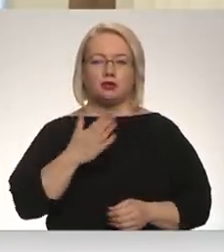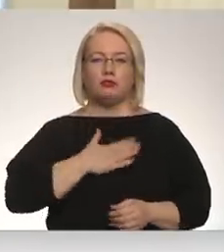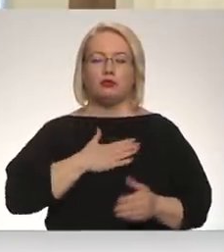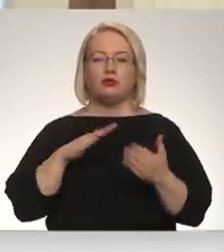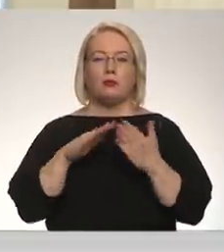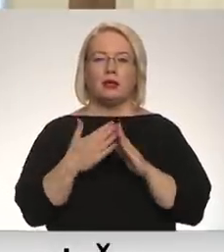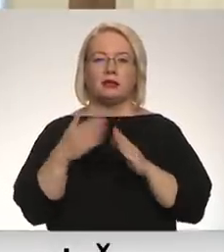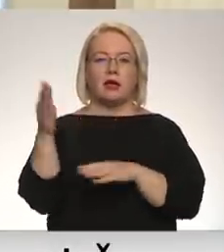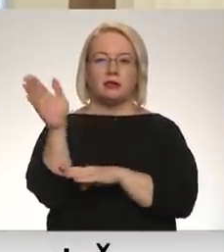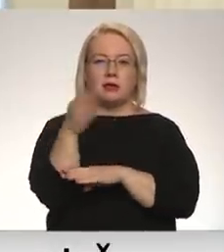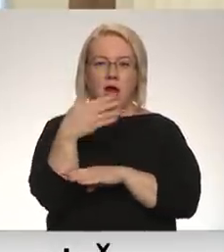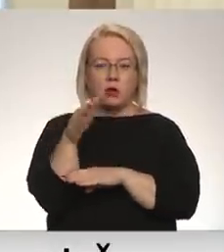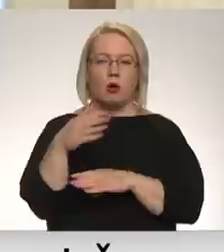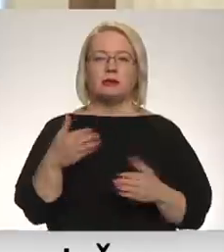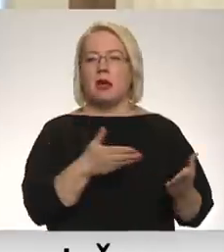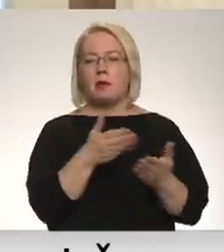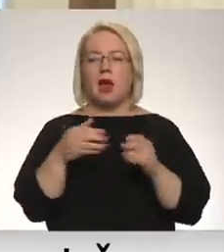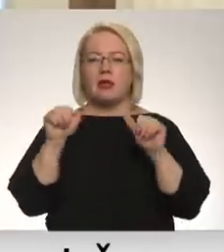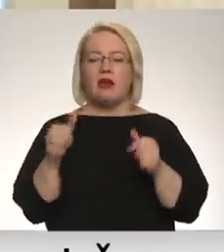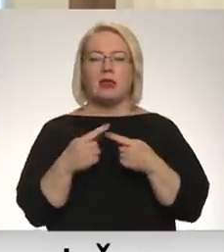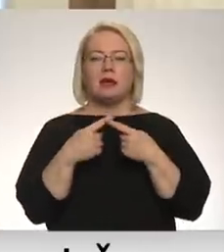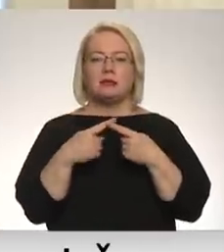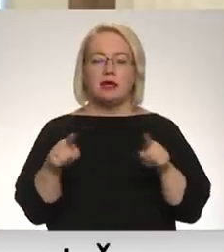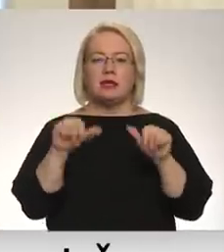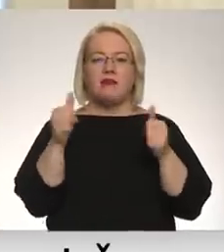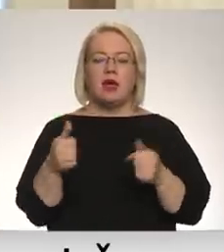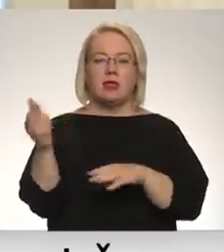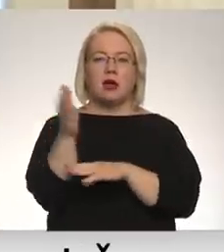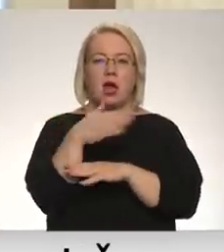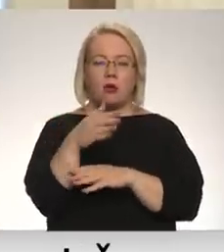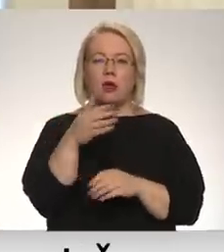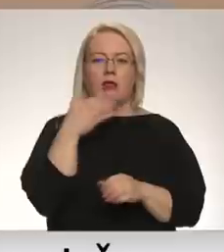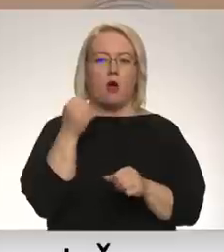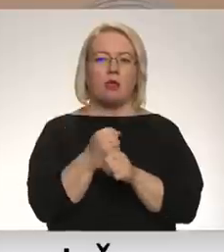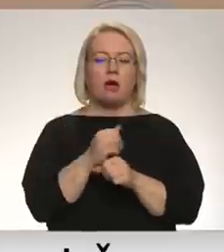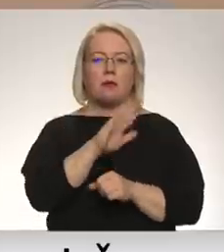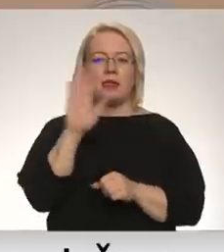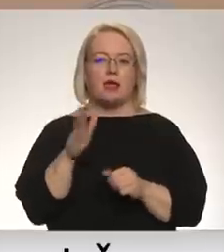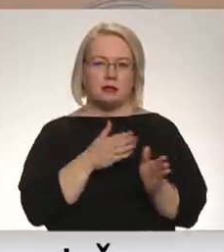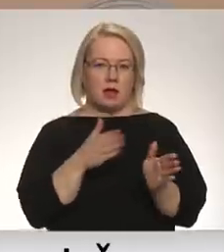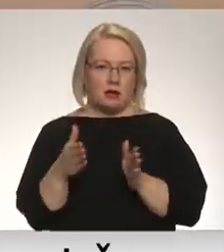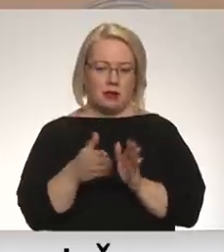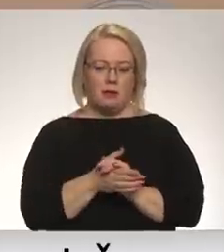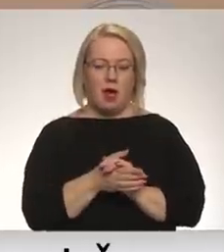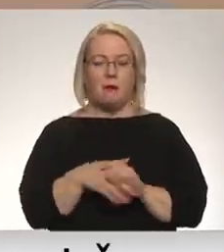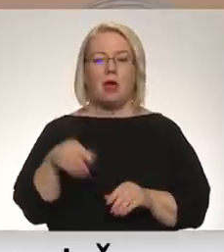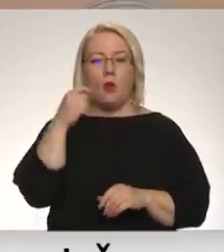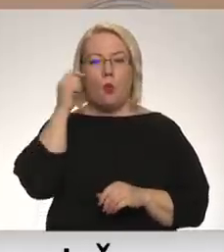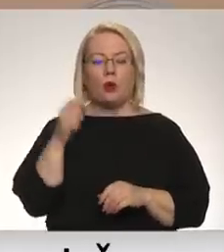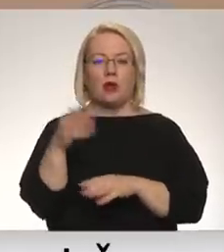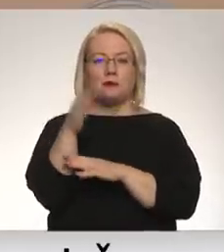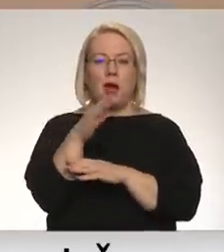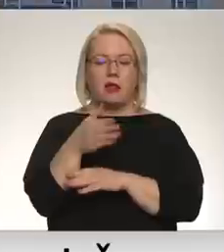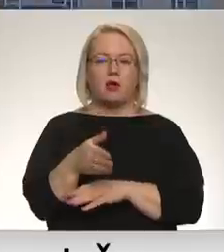pilsētas karogas, un, ja kāda veida cita karoga izvietošana, nav šobrīd arba dienas kārtībā. Tikmēr Ukraina skarogas pacelts arī pie